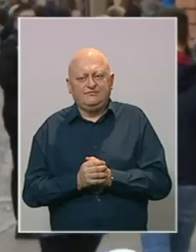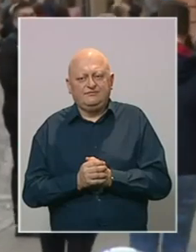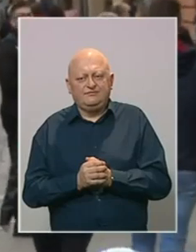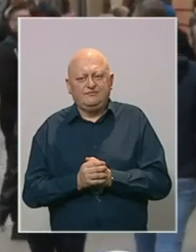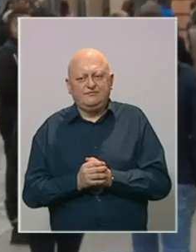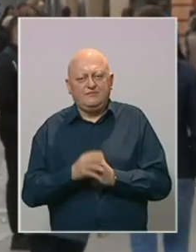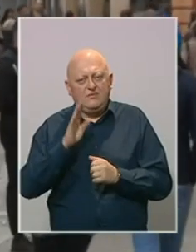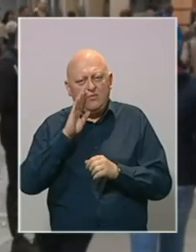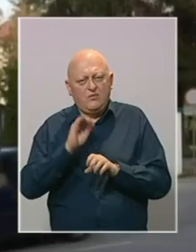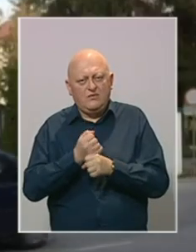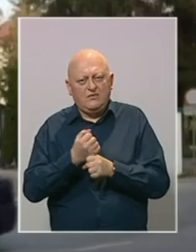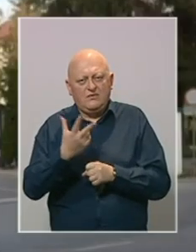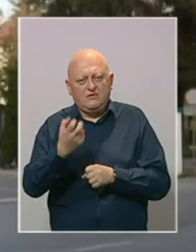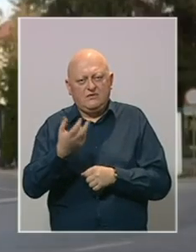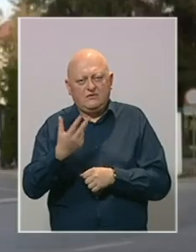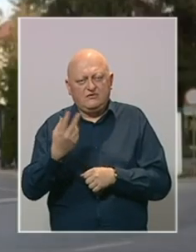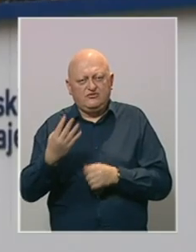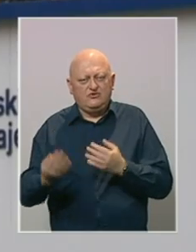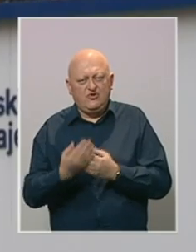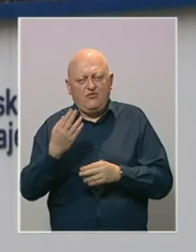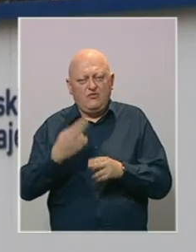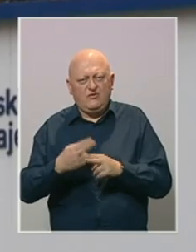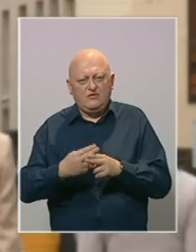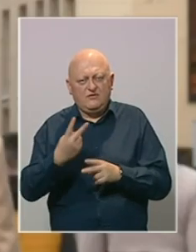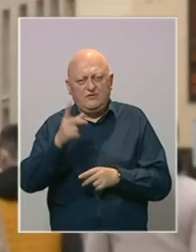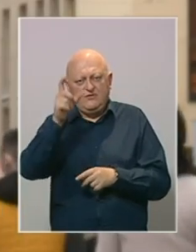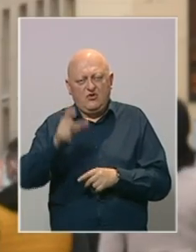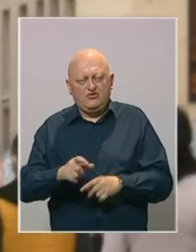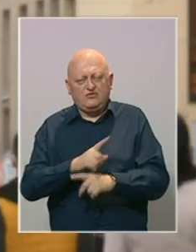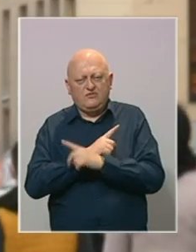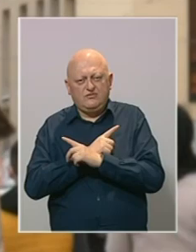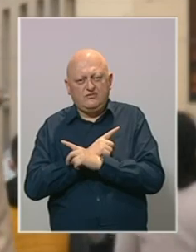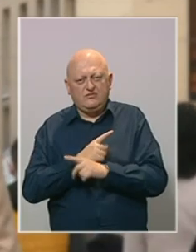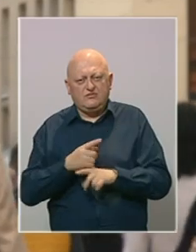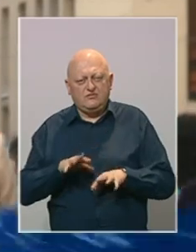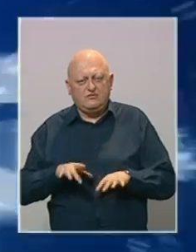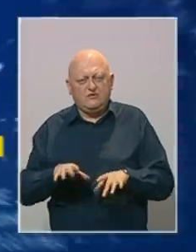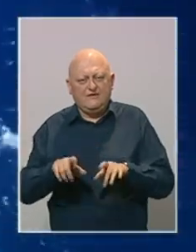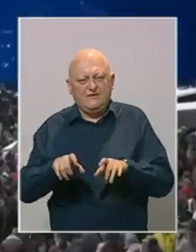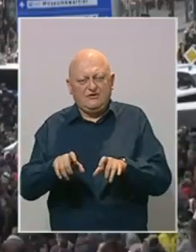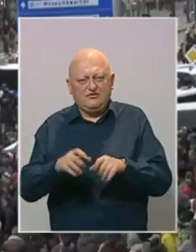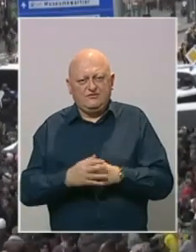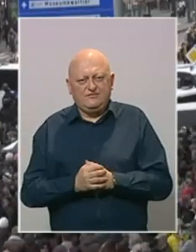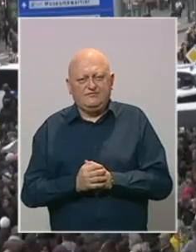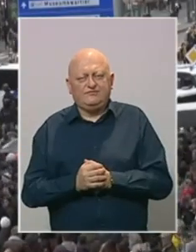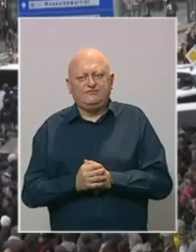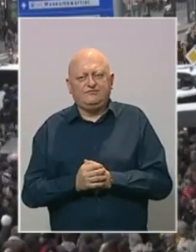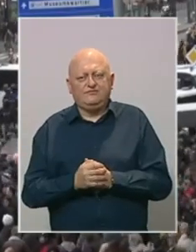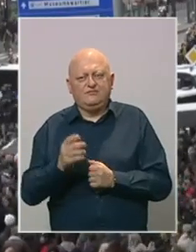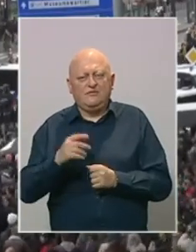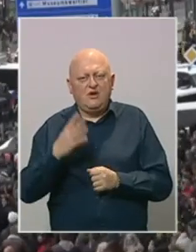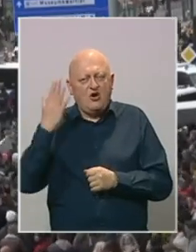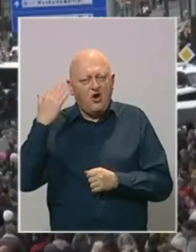U BiH 334 novo zaraženih dvije osobe preminula je posljedica zaraze koronavirusom. U